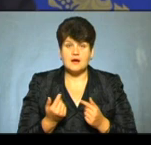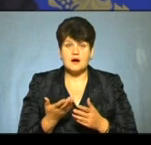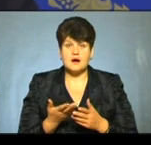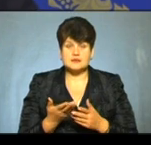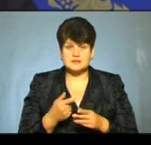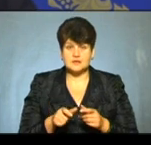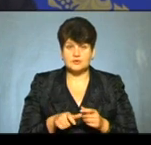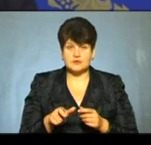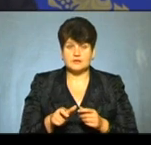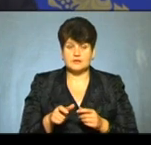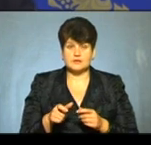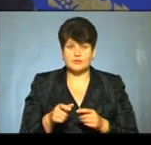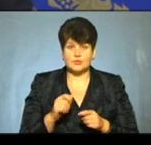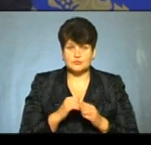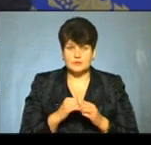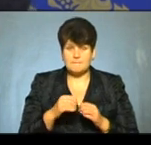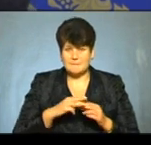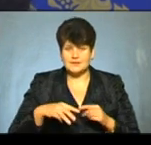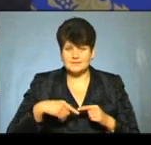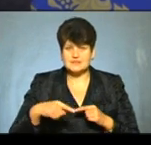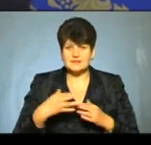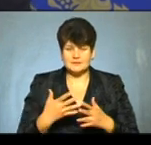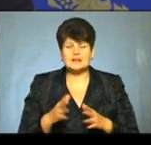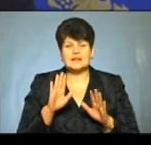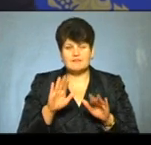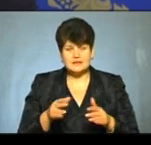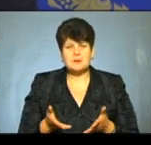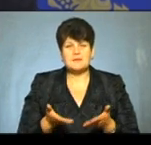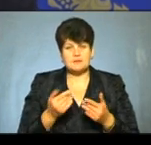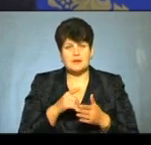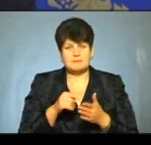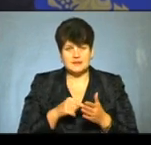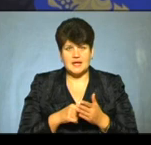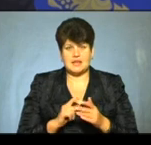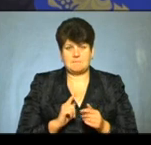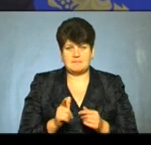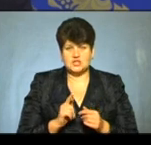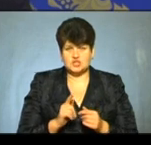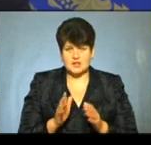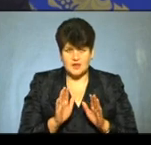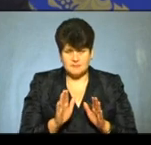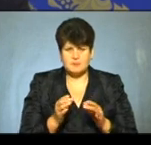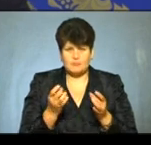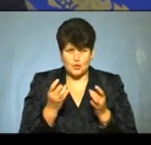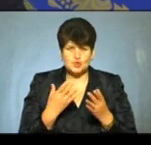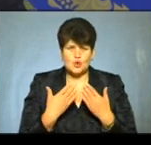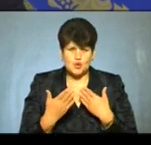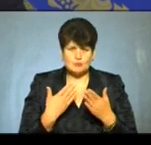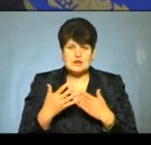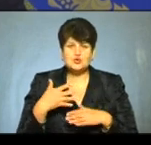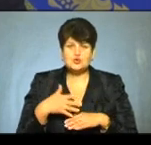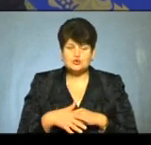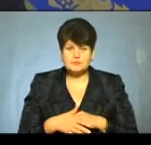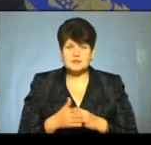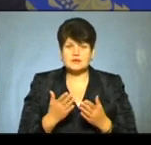побудували 340 метрів до нашої системи. Давайте ми піднімемо це питання, але між нами, просто розмовляючи,